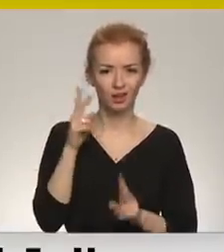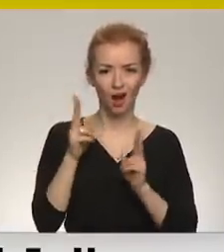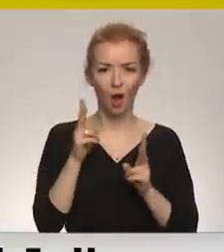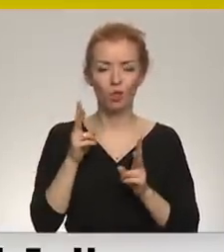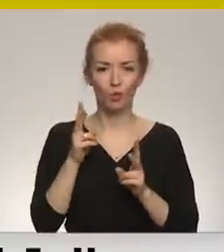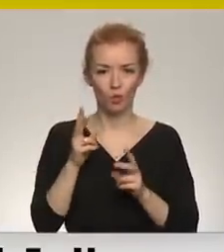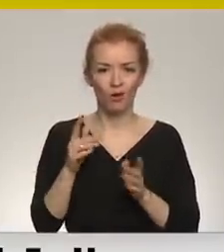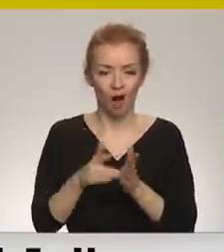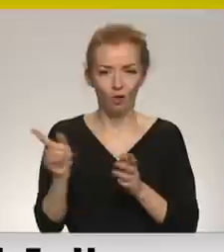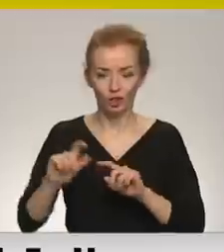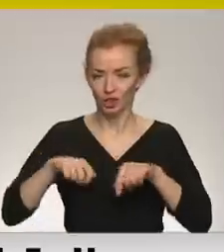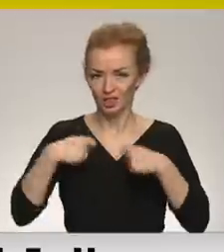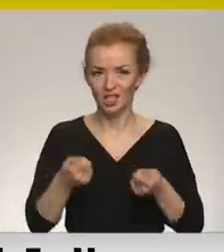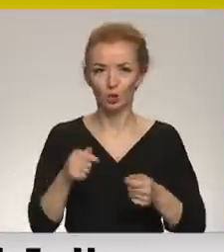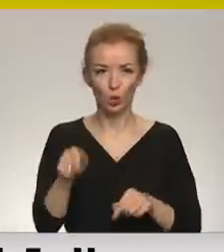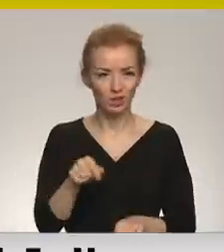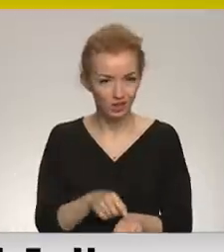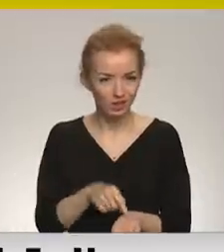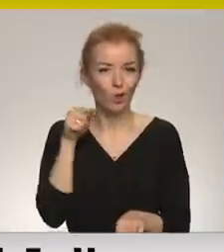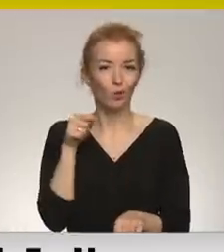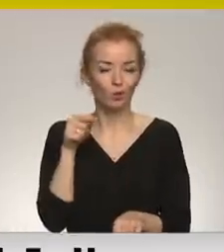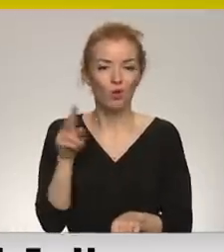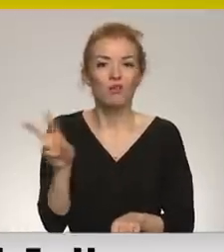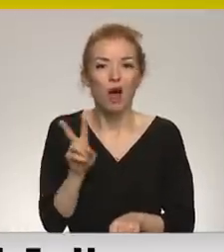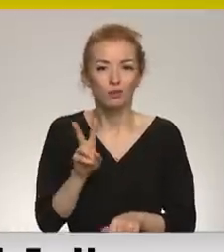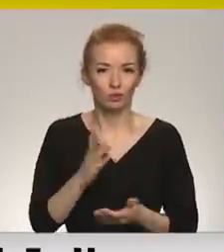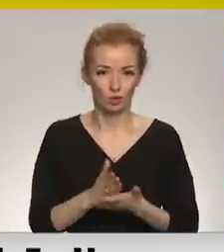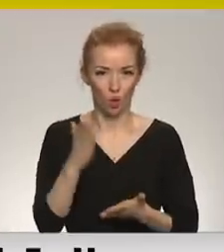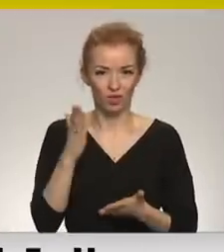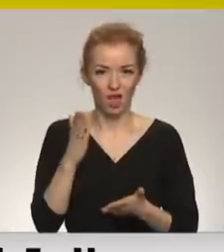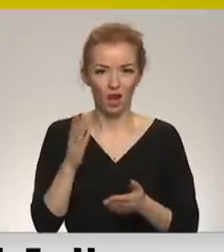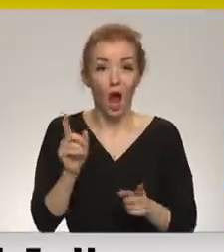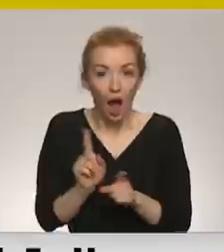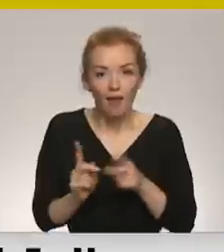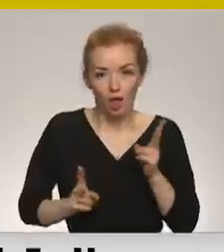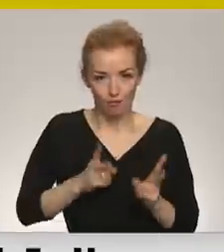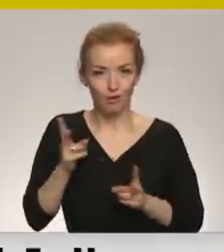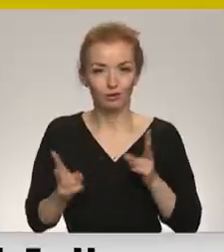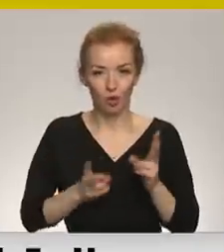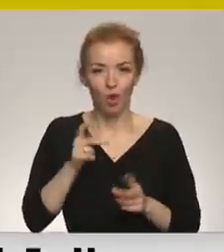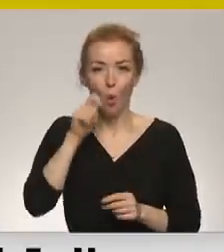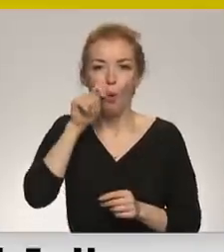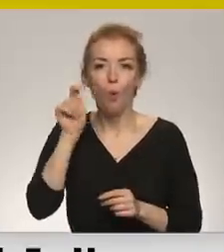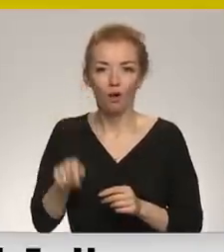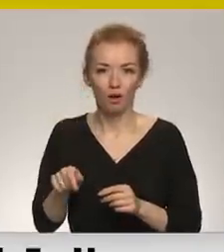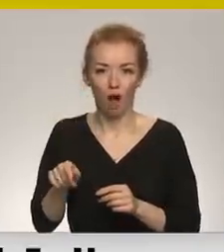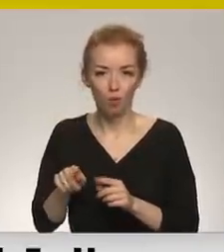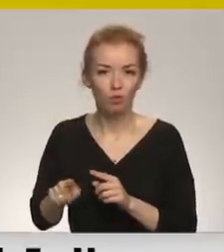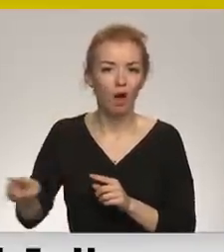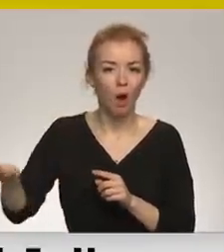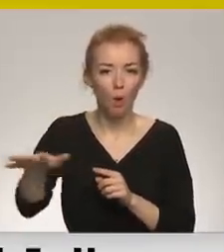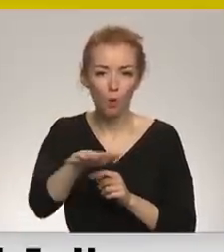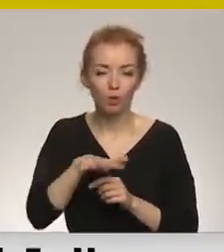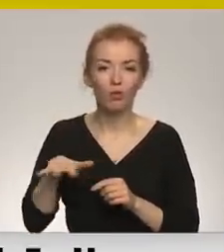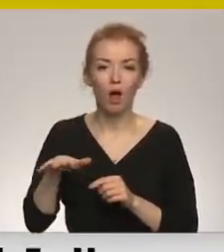etos, to sajūtu, kas notiek emocionāli Ukraiņu tautā un